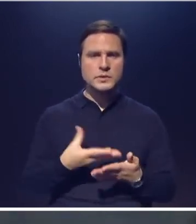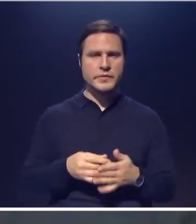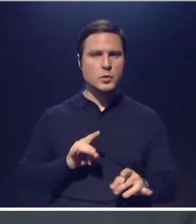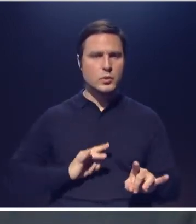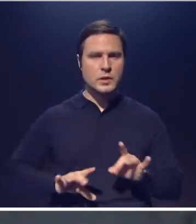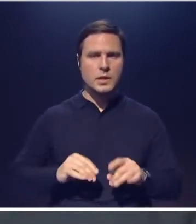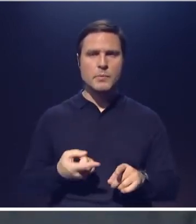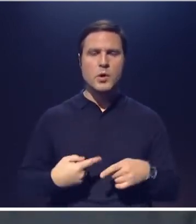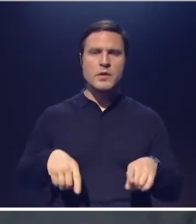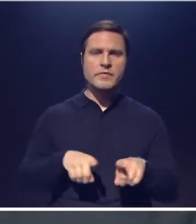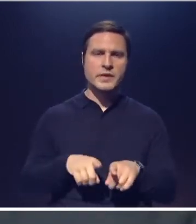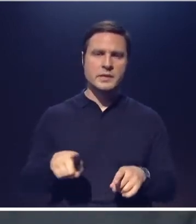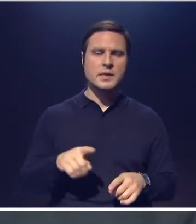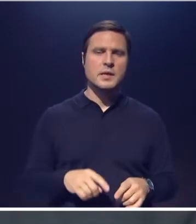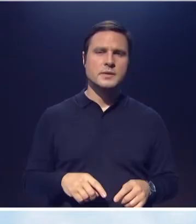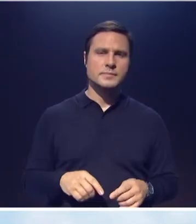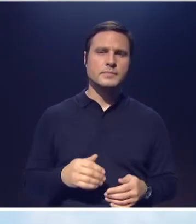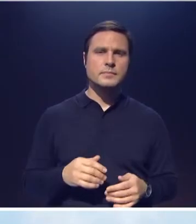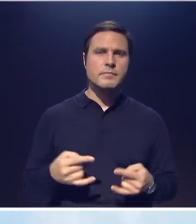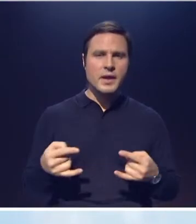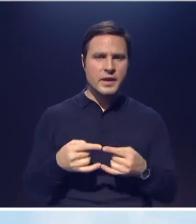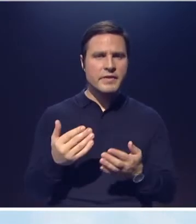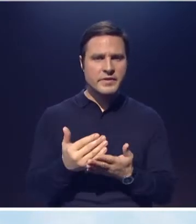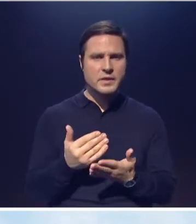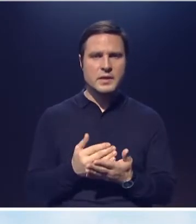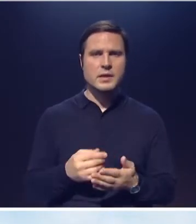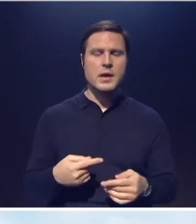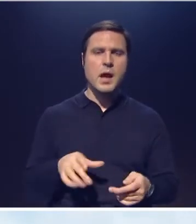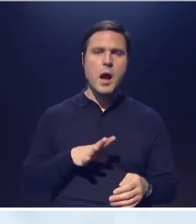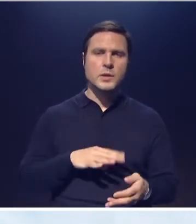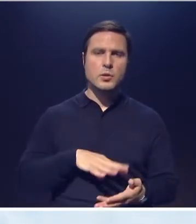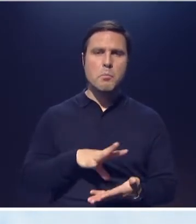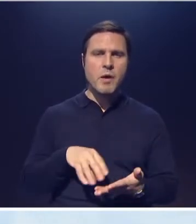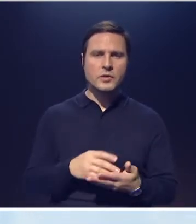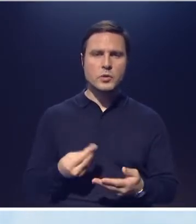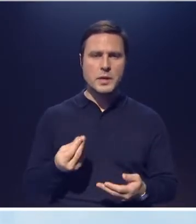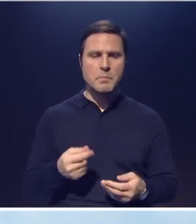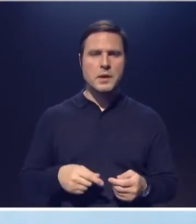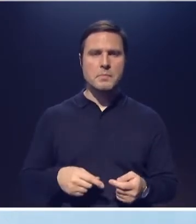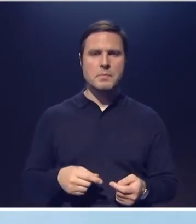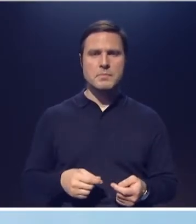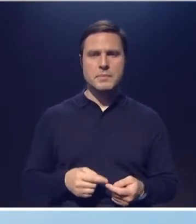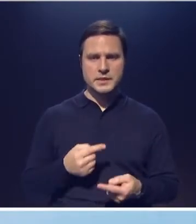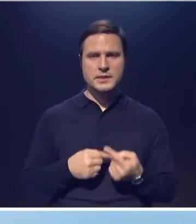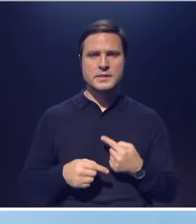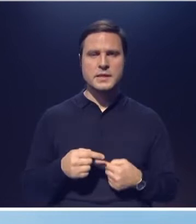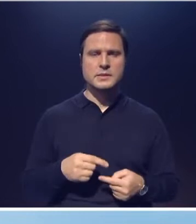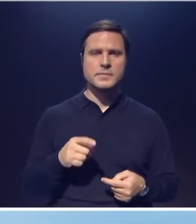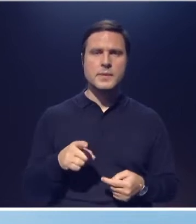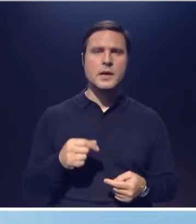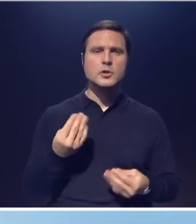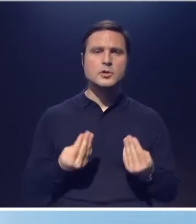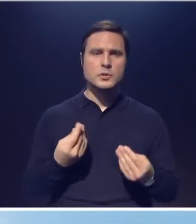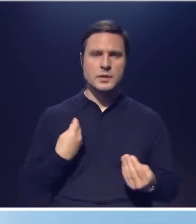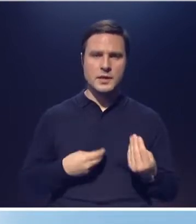В этих оккультных эфирах. А потом происходит повторная монетизация, когда эти шуты гороховые,